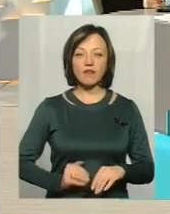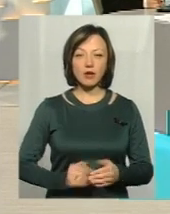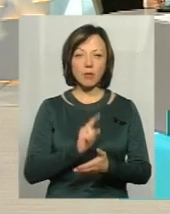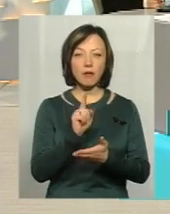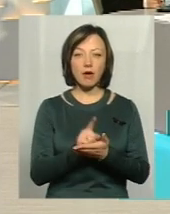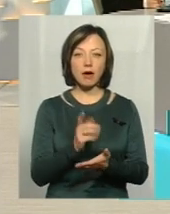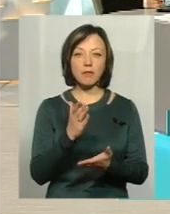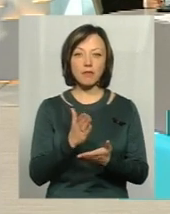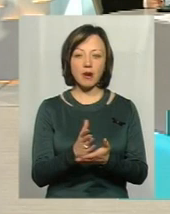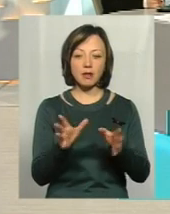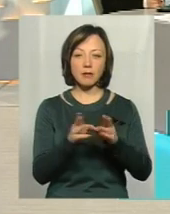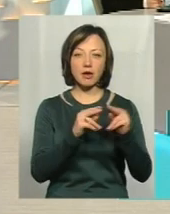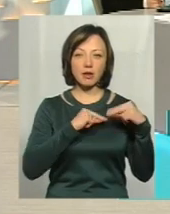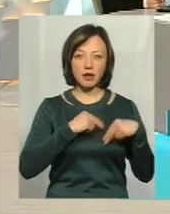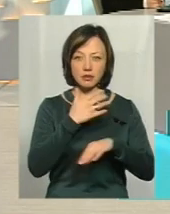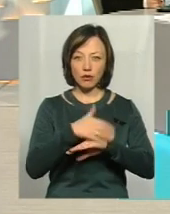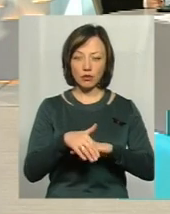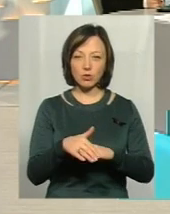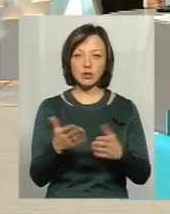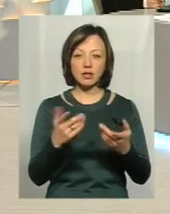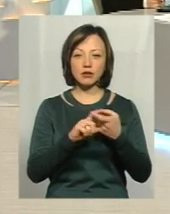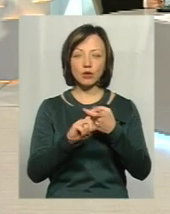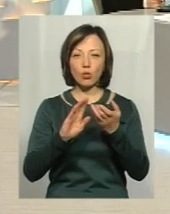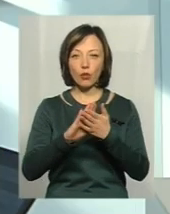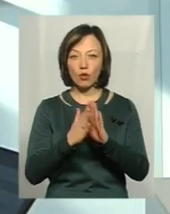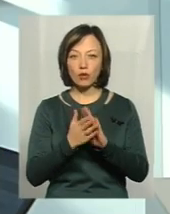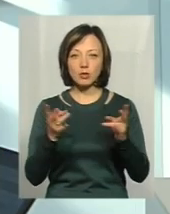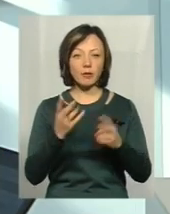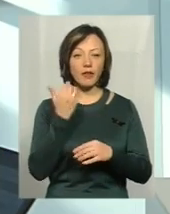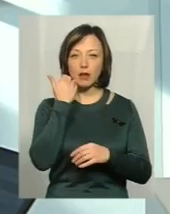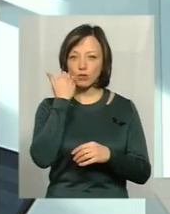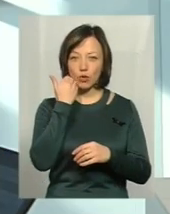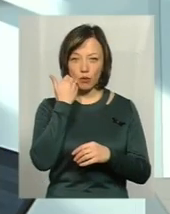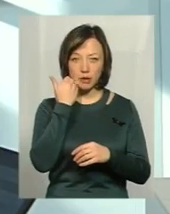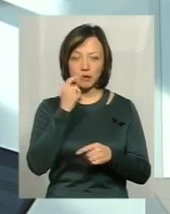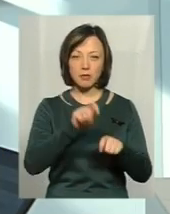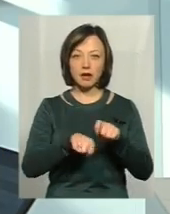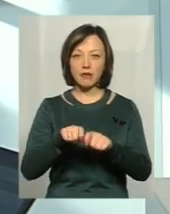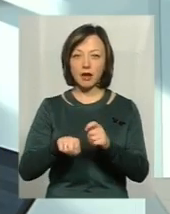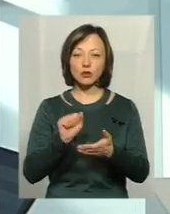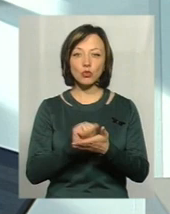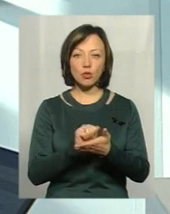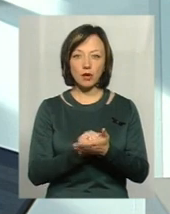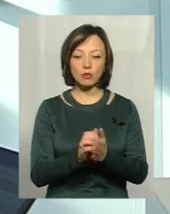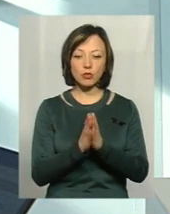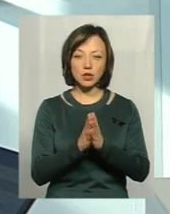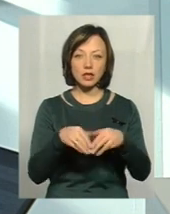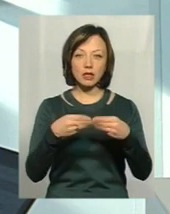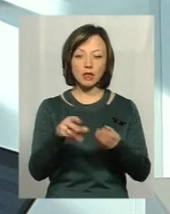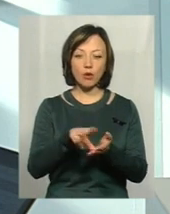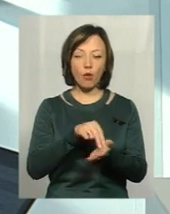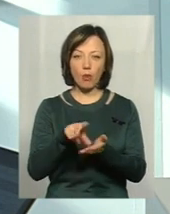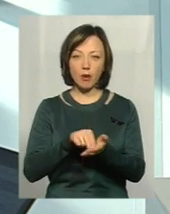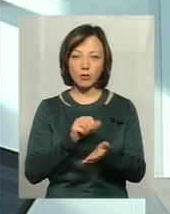має мати партнерів за кордоном, мати з ними якісь угоди, потрібно не соромитися, перевіряти документи, просити надати копії